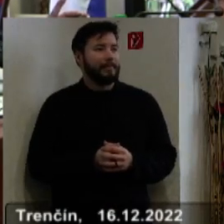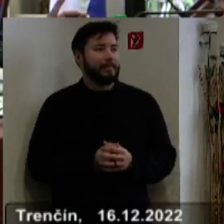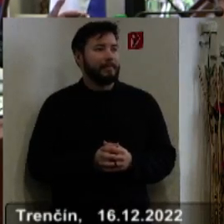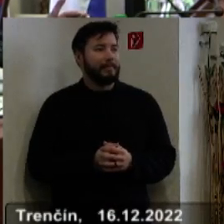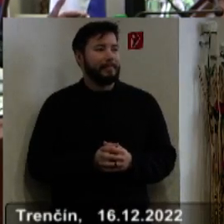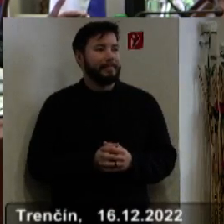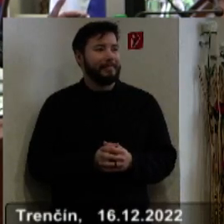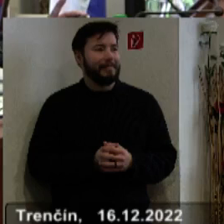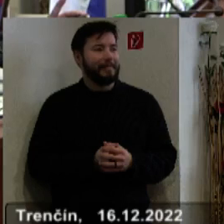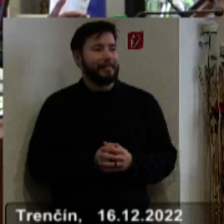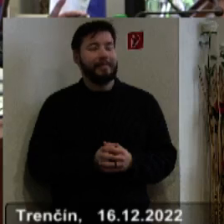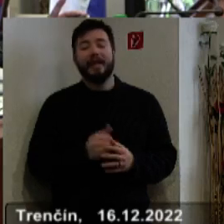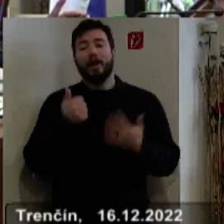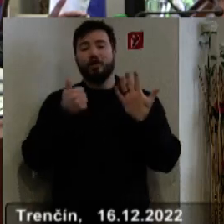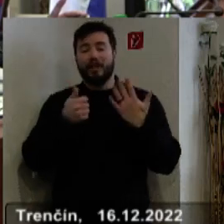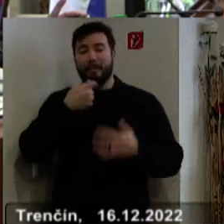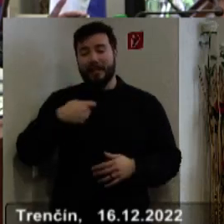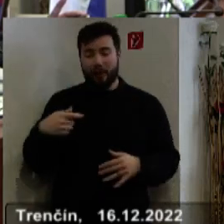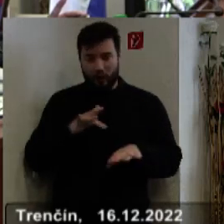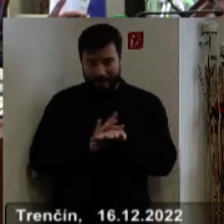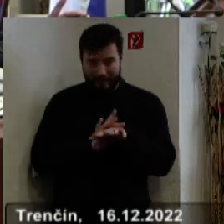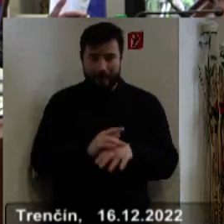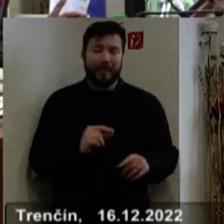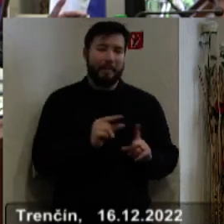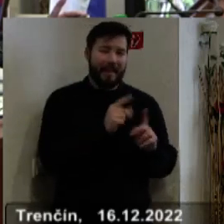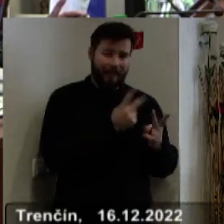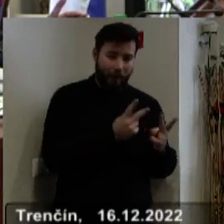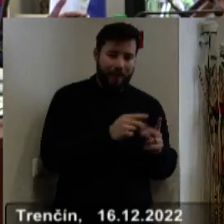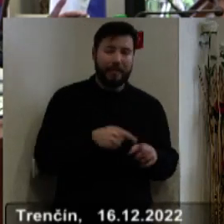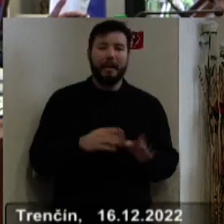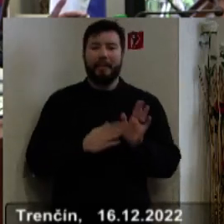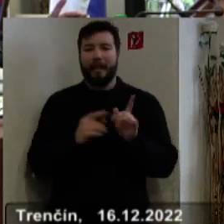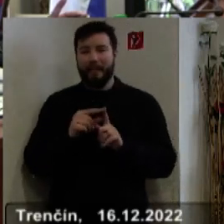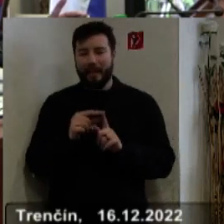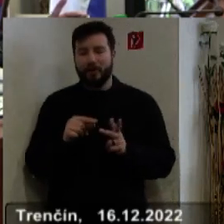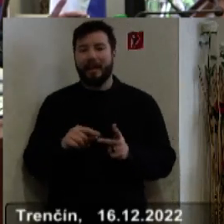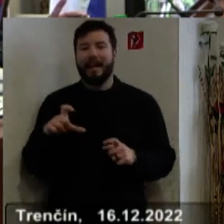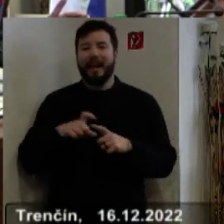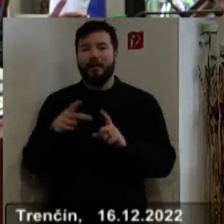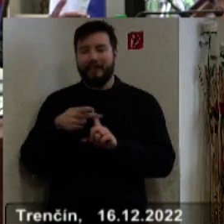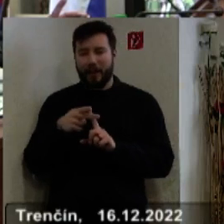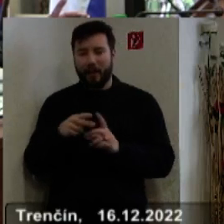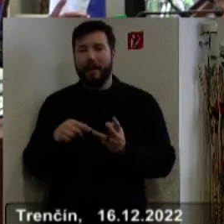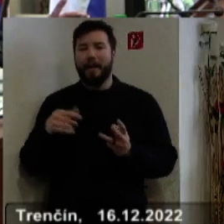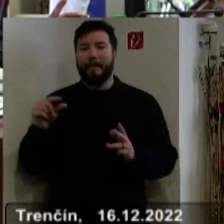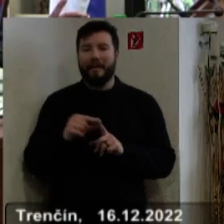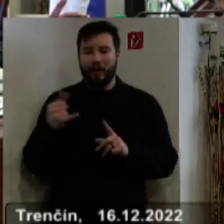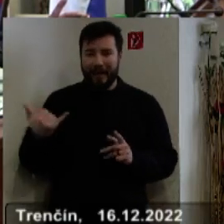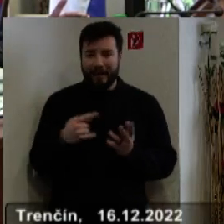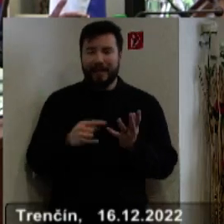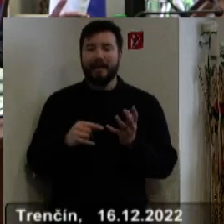V opresie sa ospredení šesti poslanci. Peter Wolf, Milan Panaček, Edofilo, Karolianas, Palohalabrin a